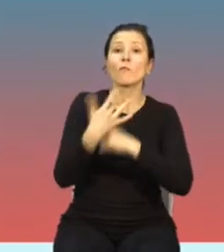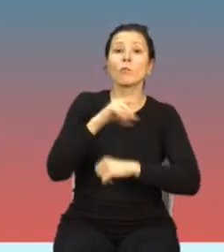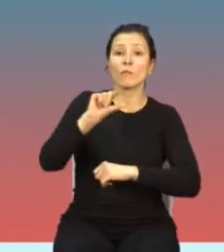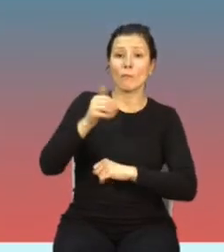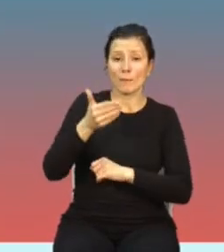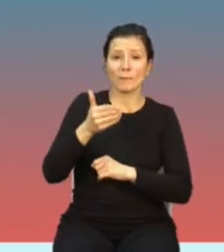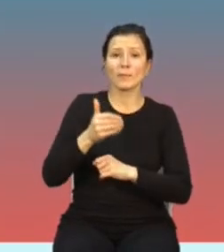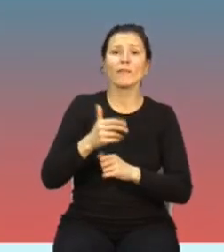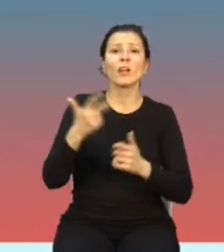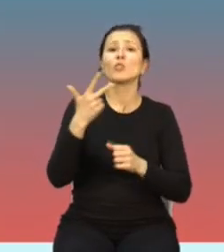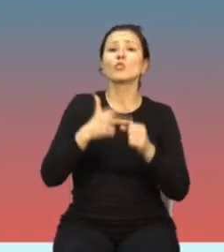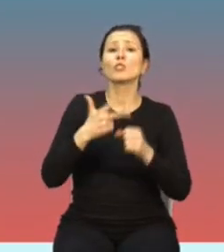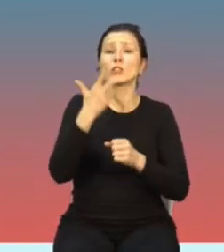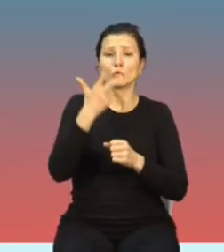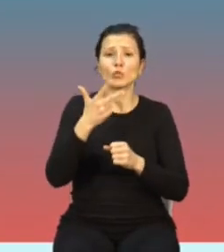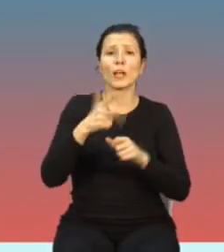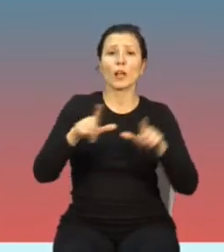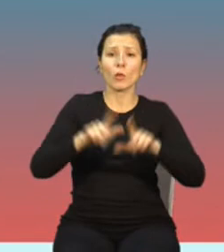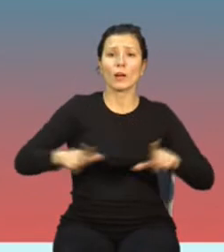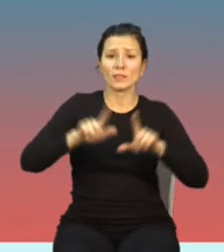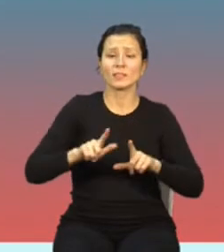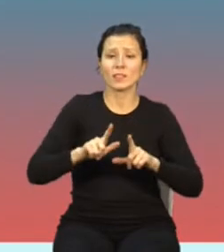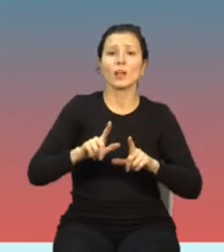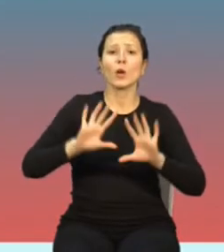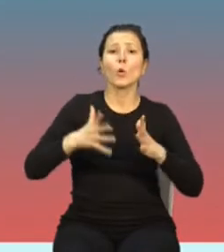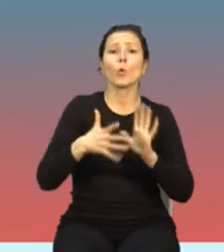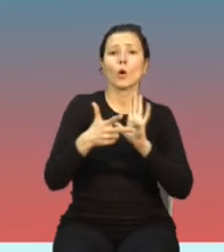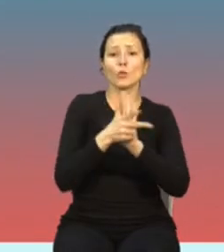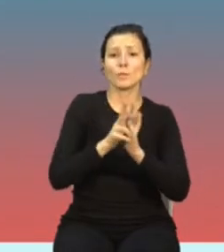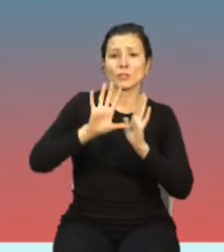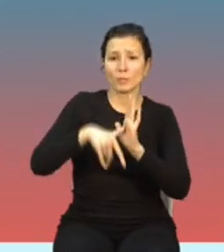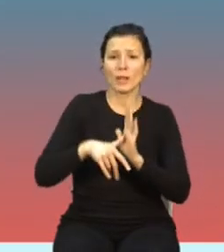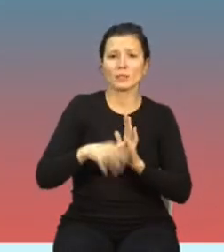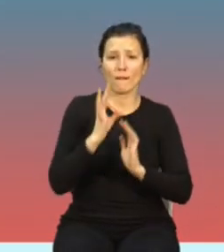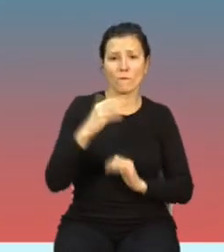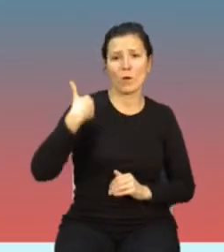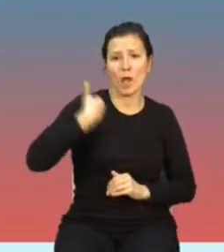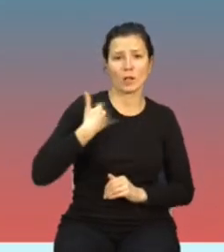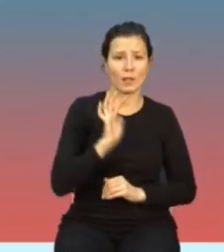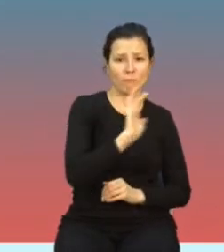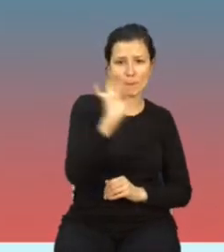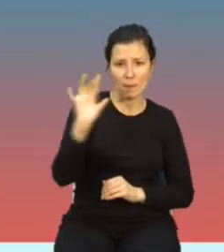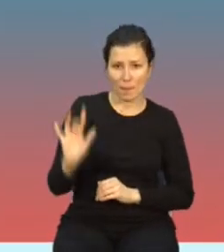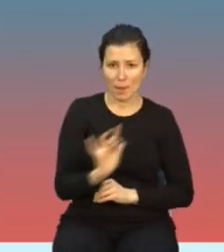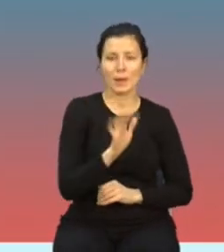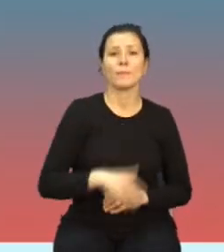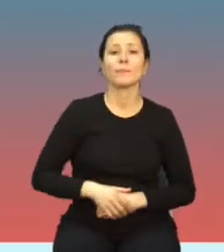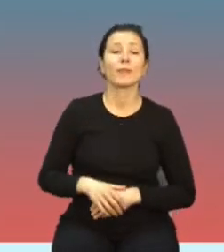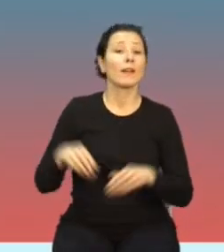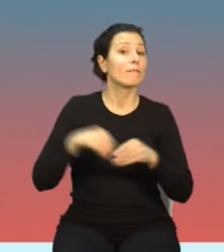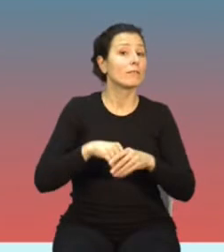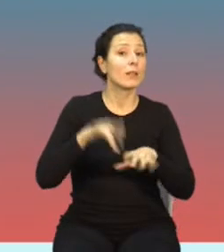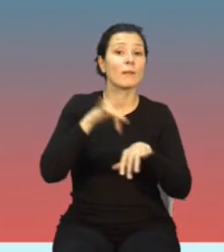33 lokalizacjach w 18 miastach Wielkiej Brytanii. W tym wyniki z pomiarów w takich